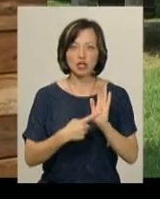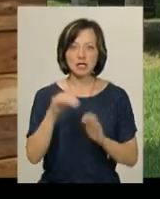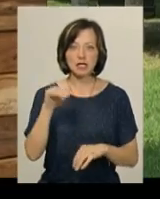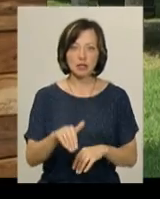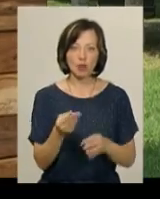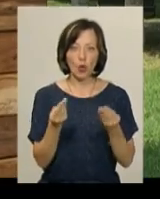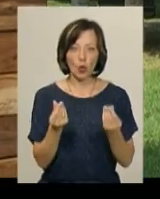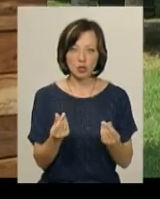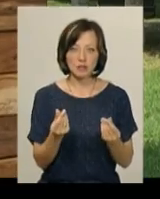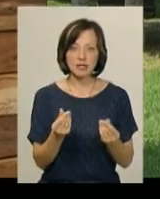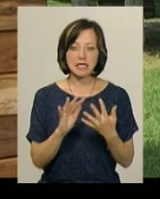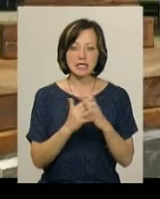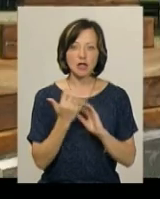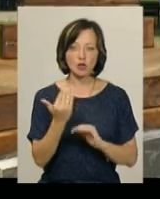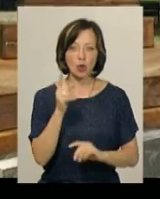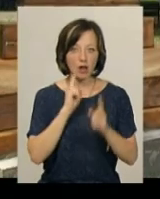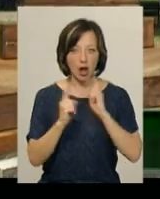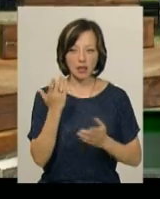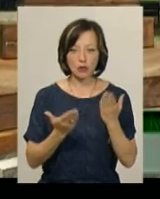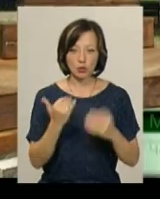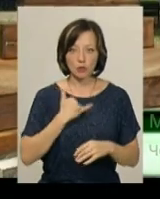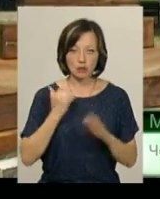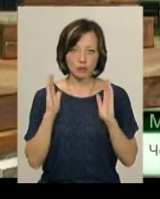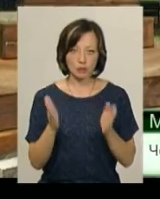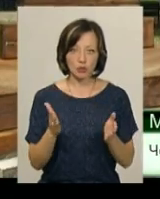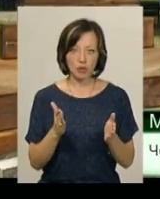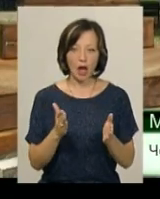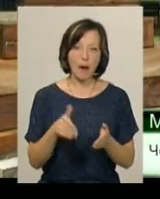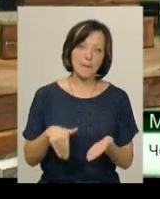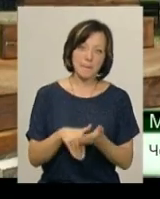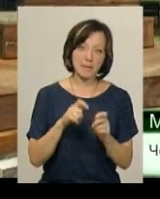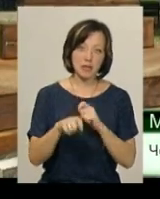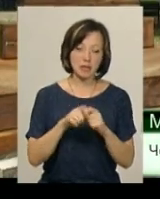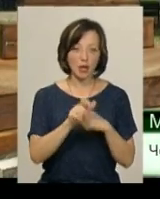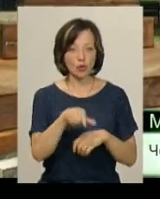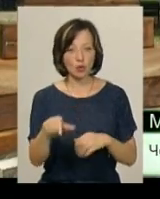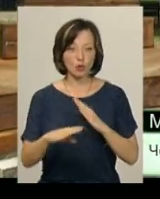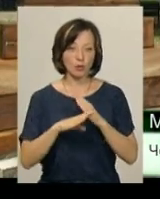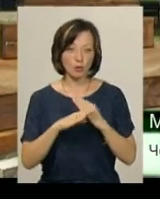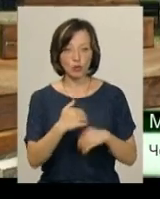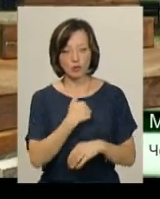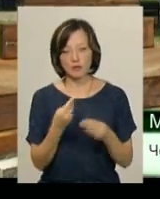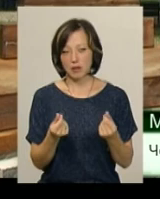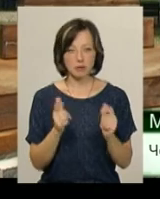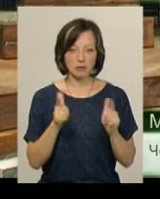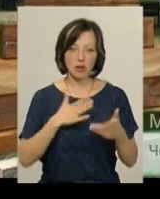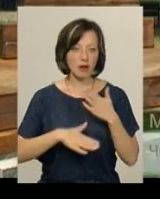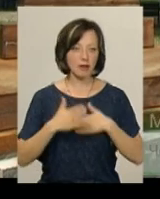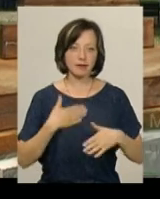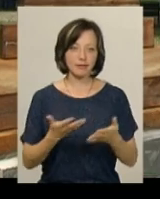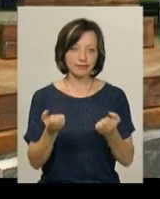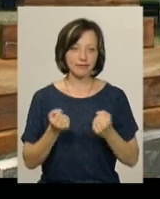коштів селищної ради. Але якщо в нас будуть меценати і ті люди, які хочуть нам допомогти фінансово, ми будемо їх